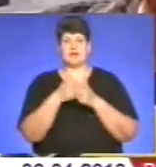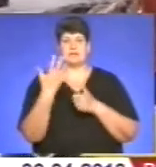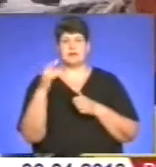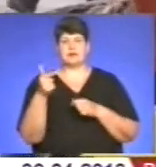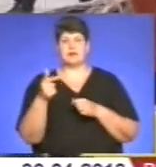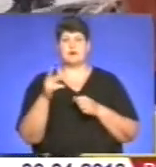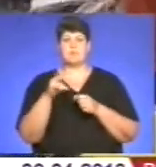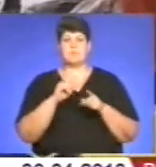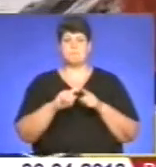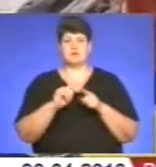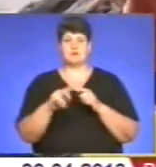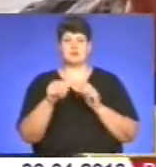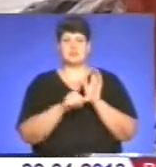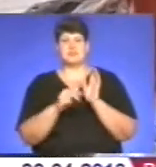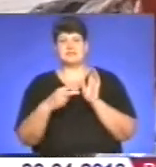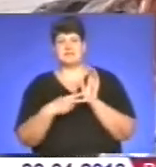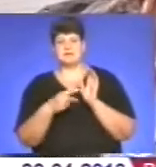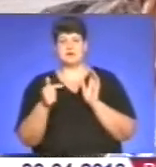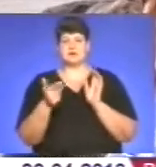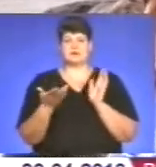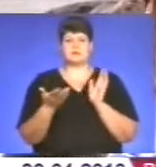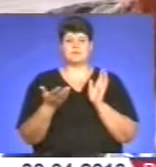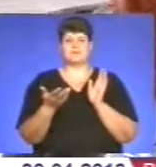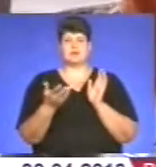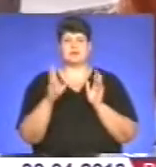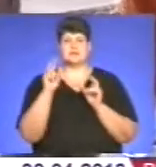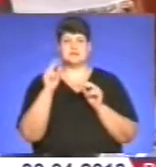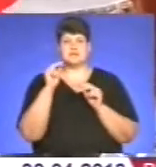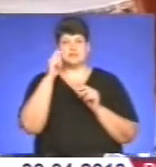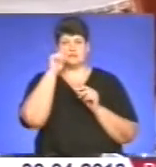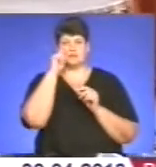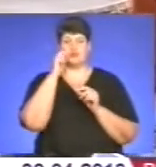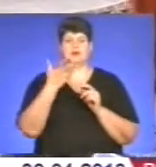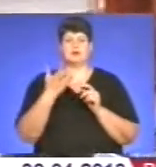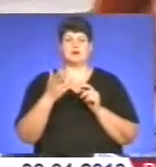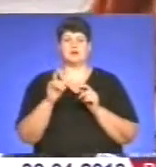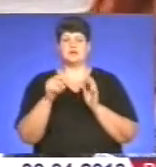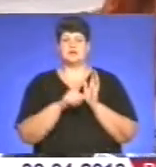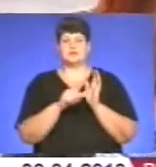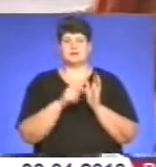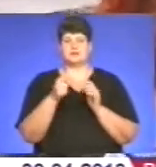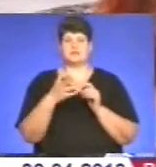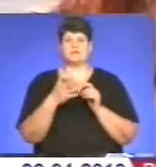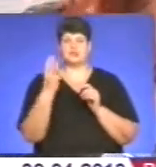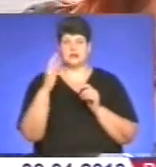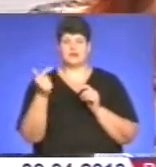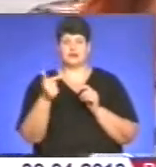Морква – 6-7 гривень. Цибуля ріпчаста – 4 гривні. Капуста білокачанна – 5 гривень.